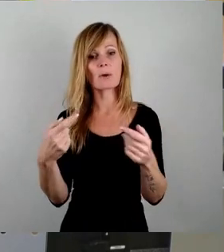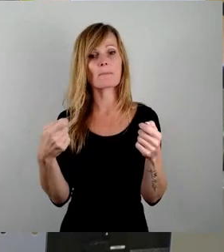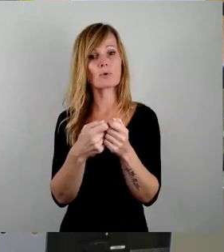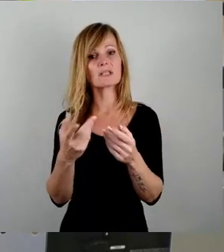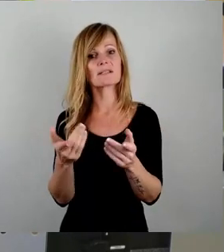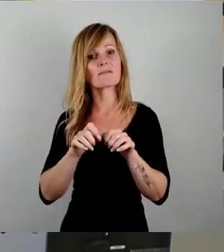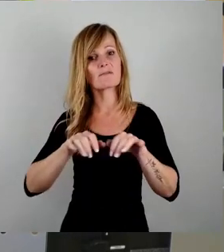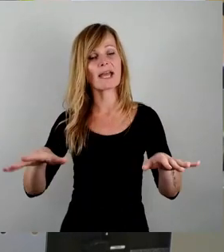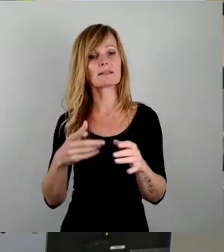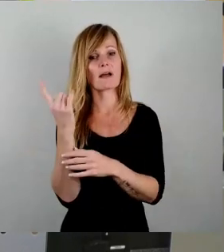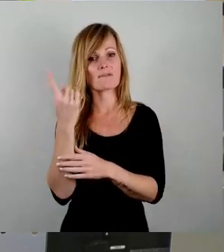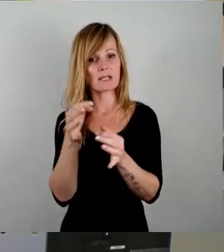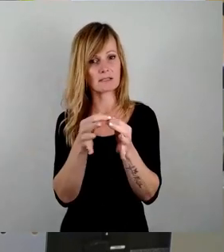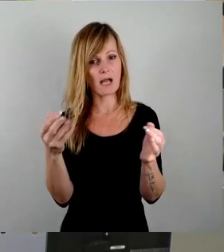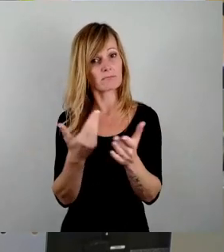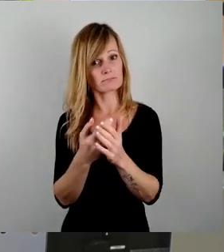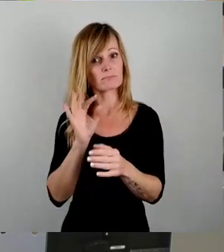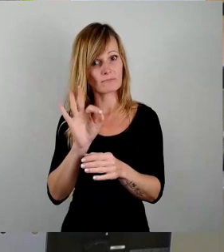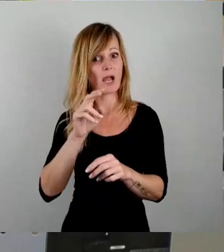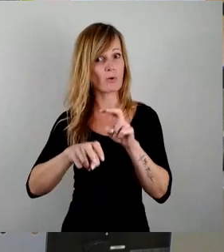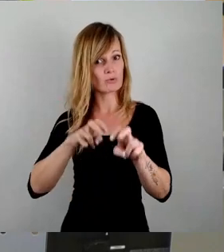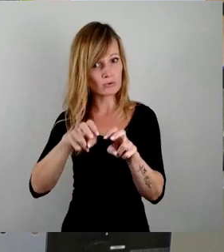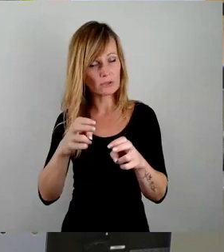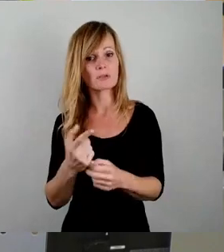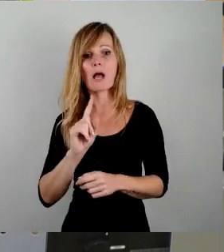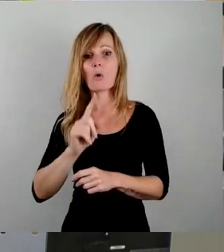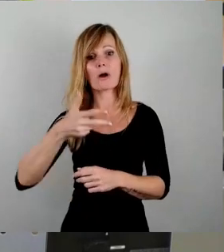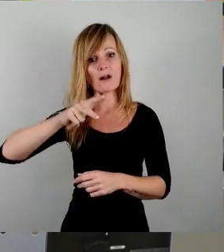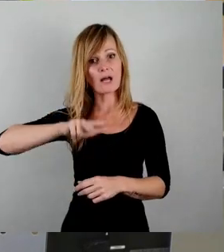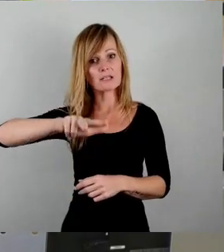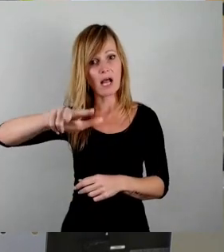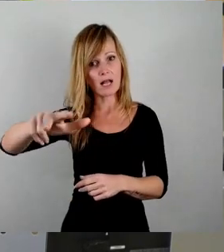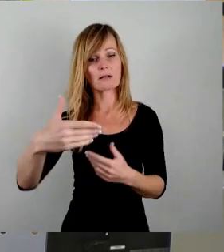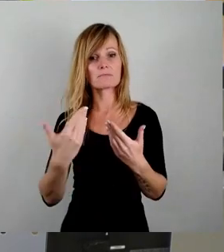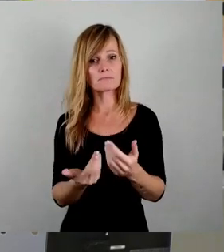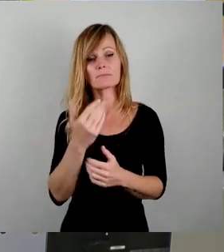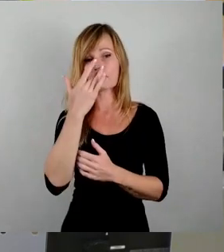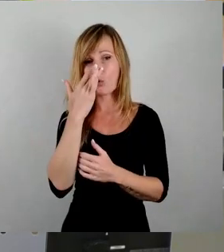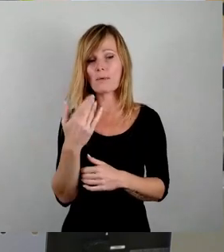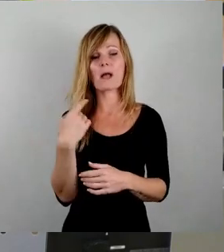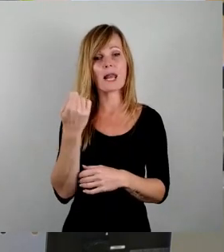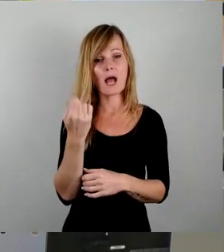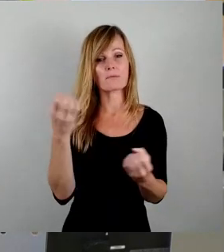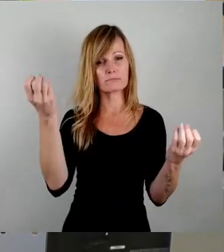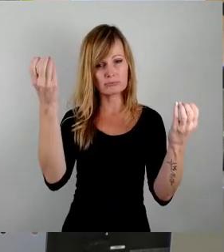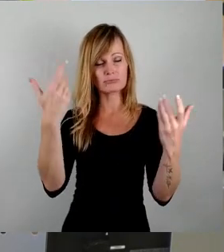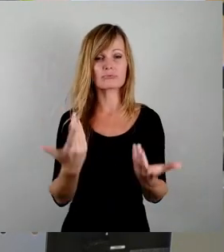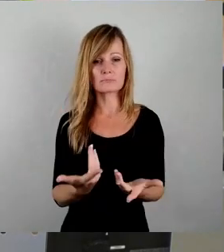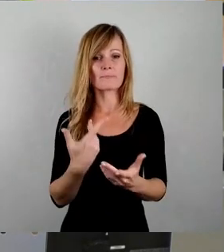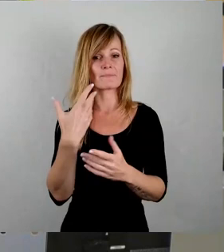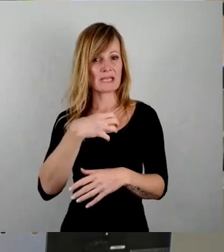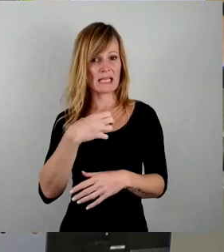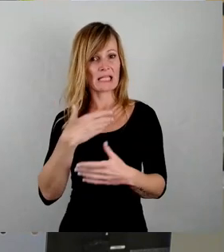wird, dass quartalsweise Probealarm von Sirenen in Dresden ebenfalls dazu mit